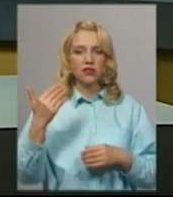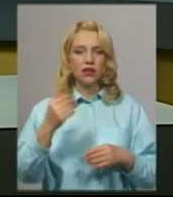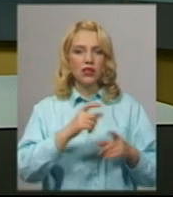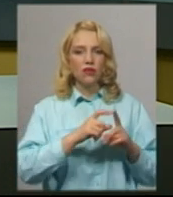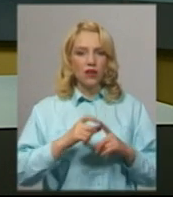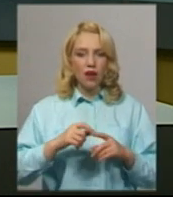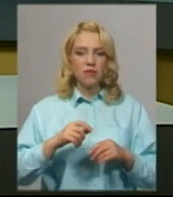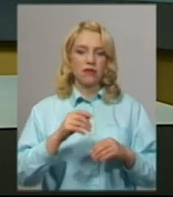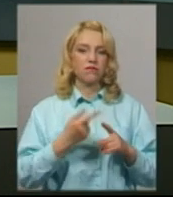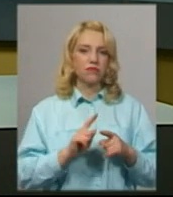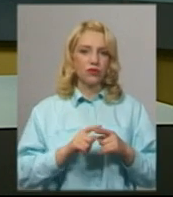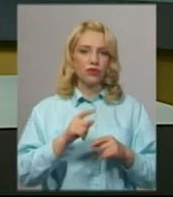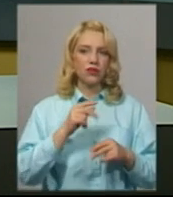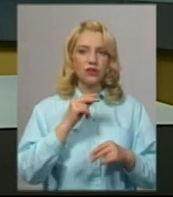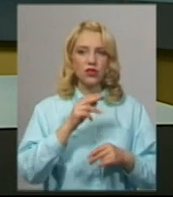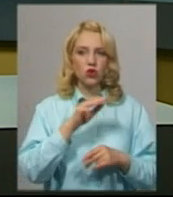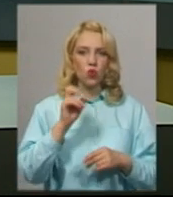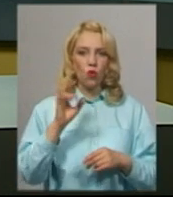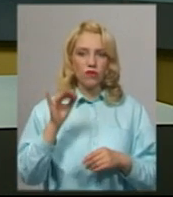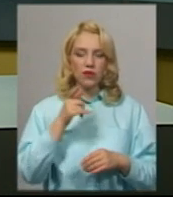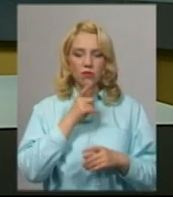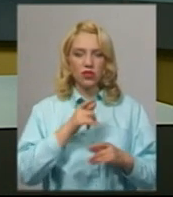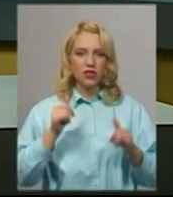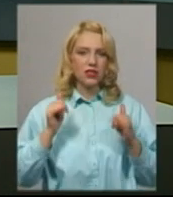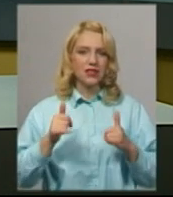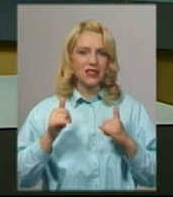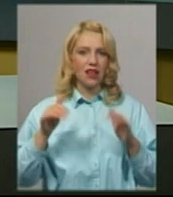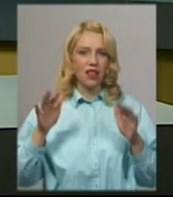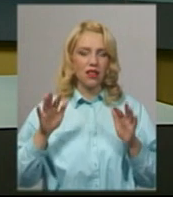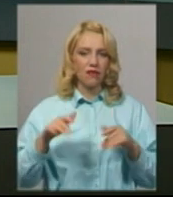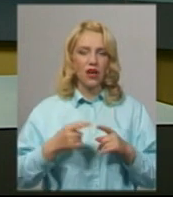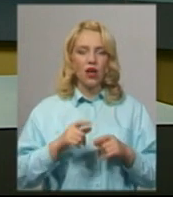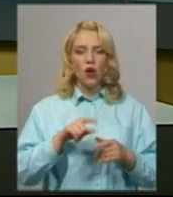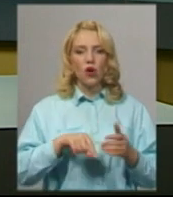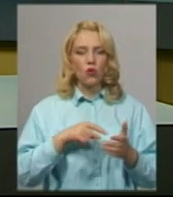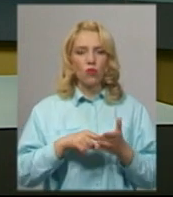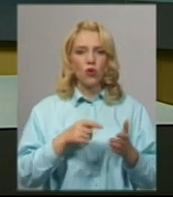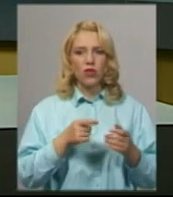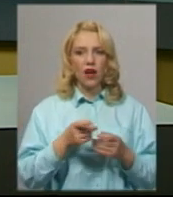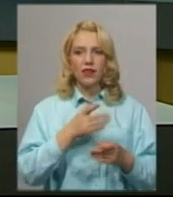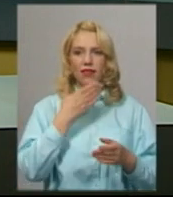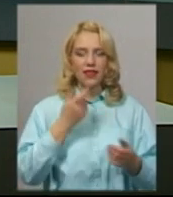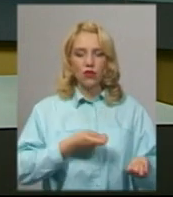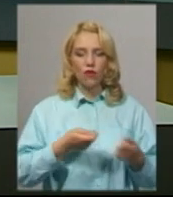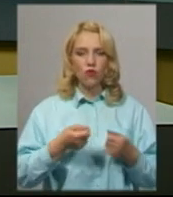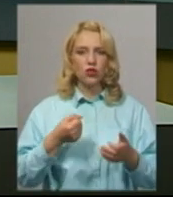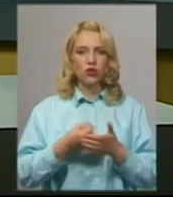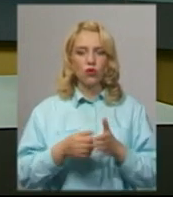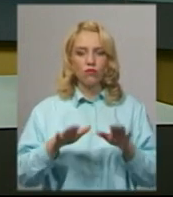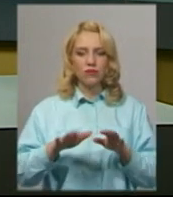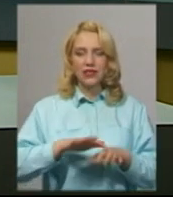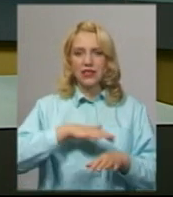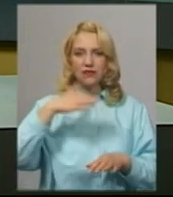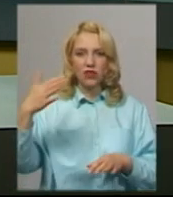місцевого жителя Віталія Жуковського, під час зливу протягом тижня комунальники не довозили відходи з міста до сміттєзвалища. Вони